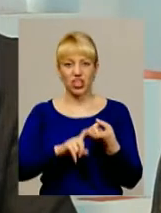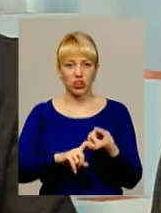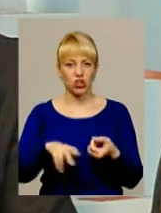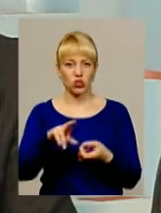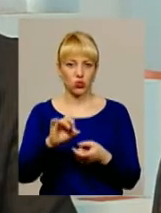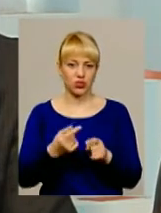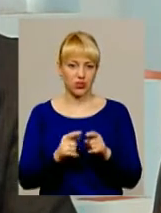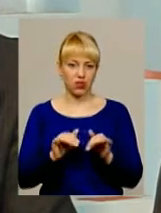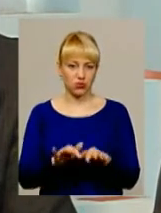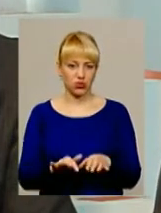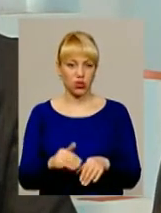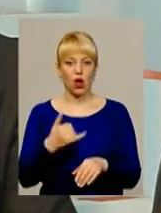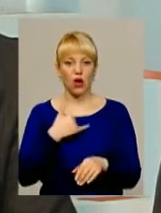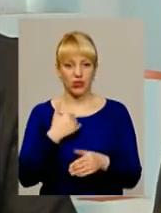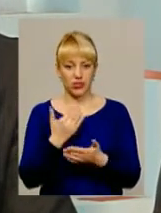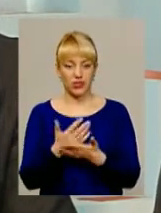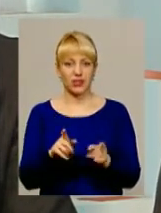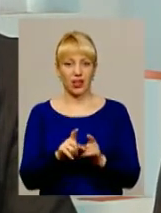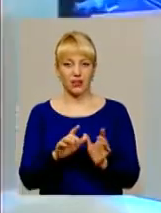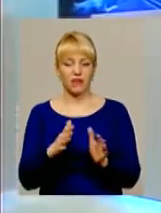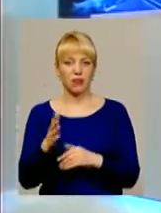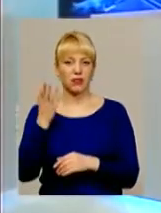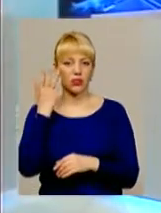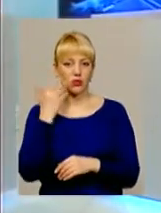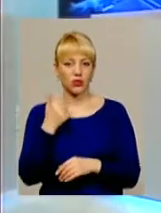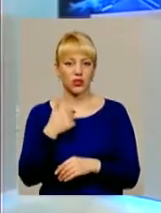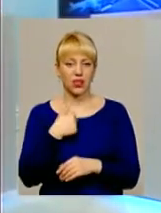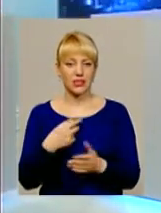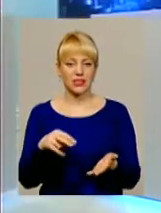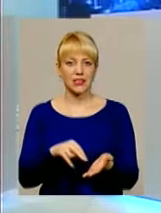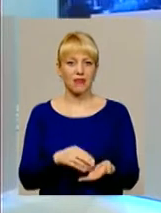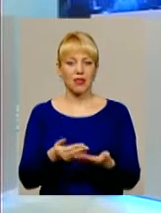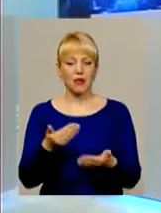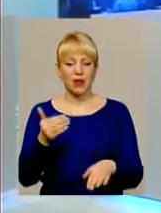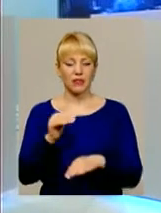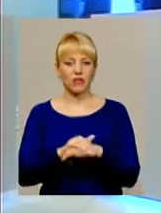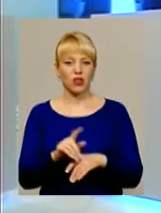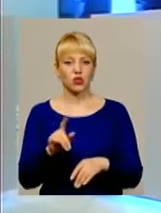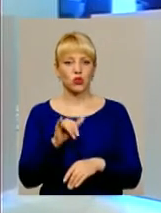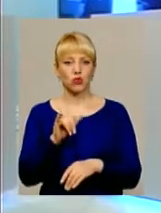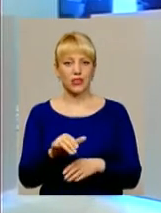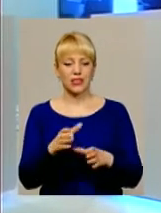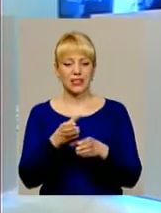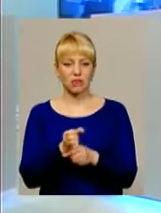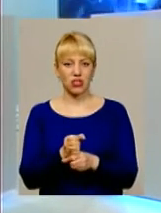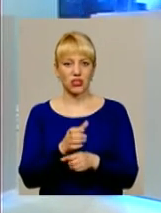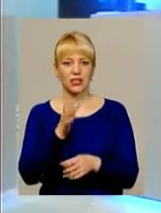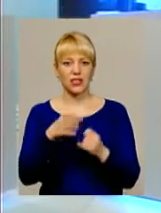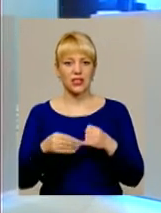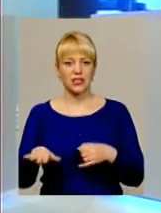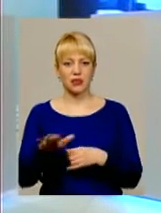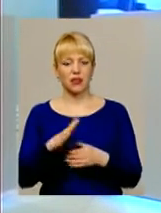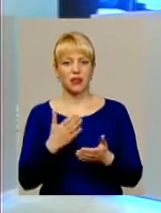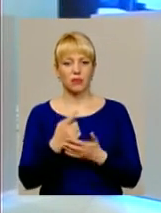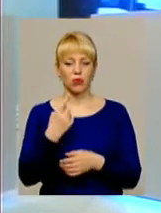цієї процедури, А в нас є такі вже випадки, коли в нас ставлять перед фактом, що у вас зменшилась земля, добре, що на один